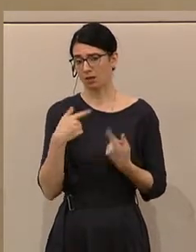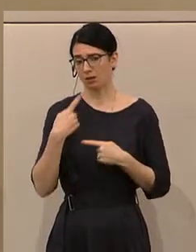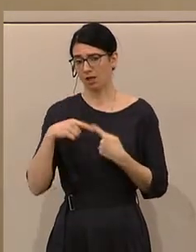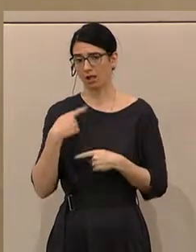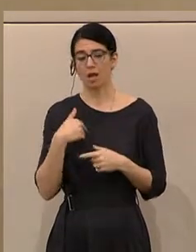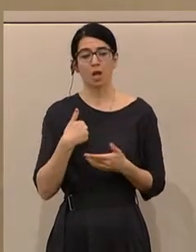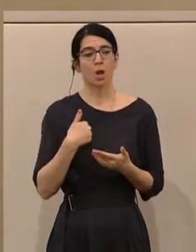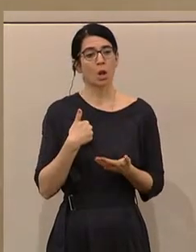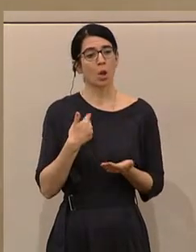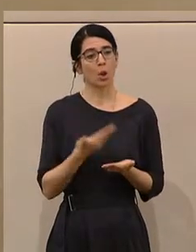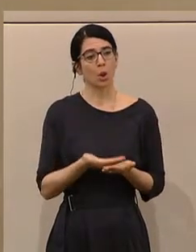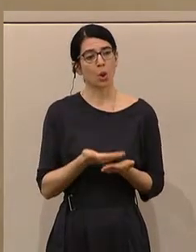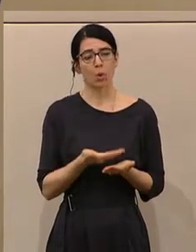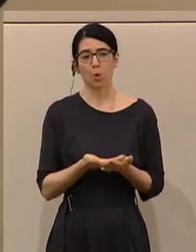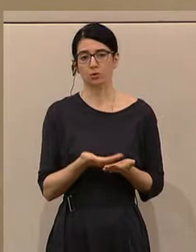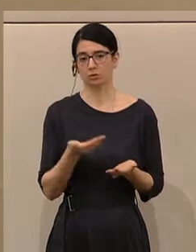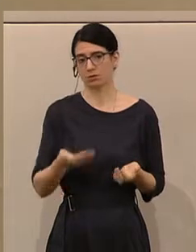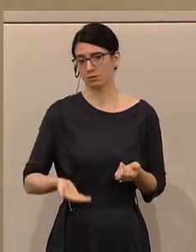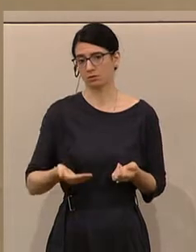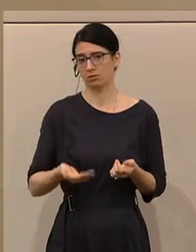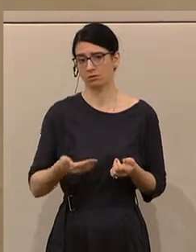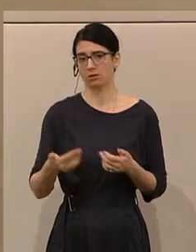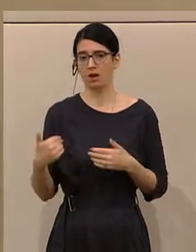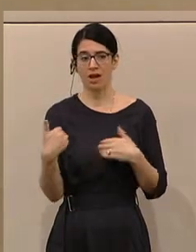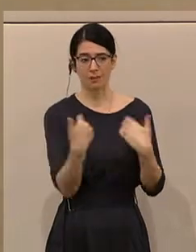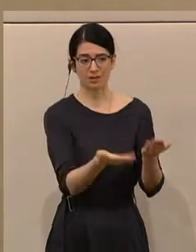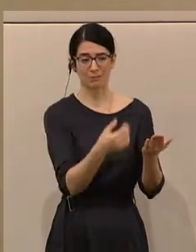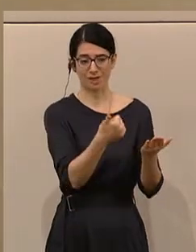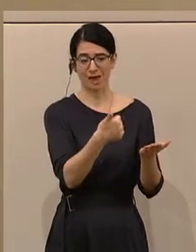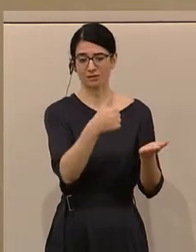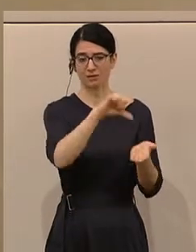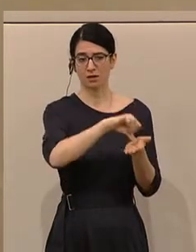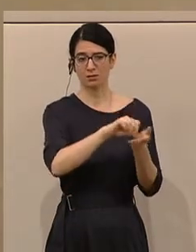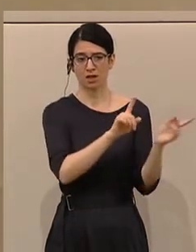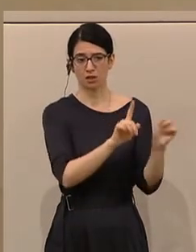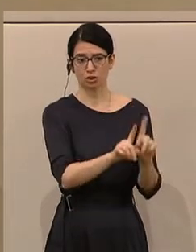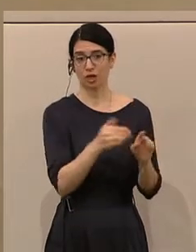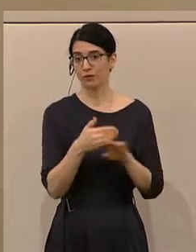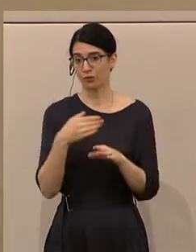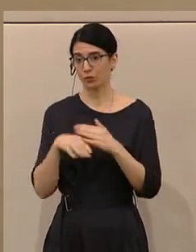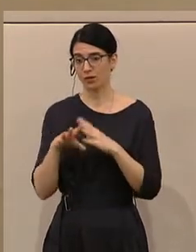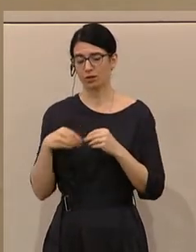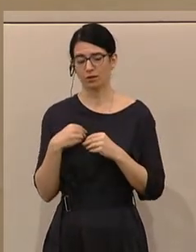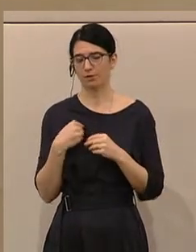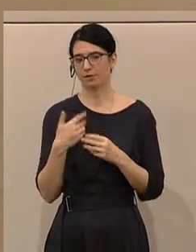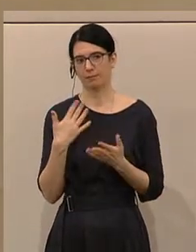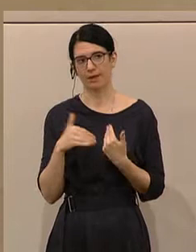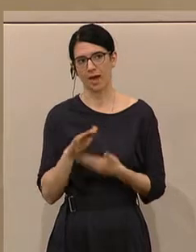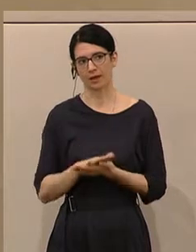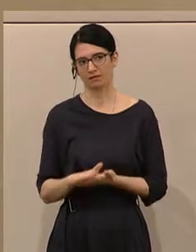Lohnabgaben an eine Stelle zu schicken, an eine Stelle. Das wird für die Unternehmen eine gewaltige Erleichterung sein.